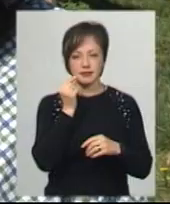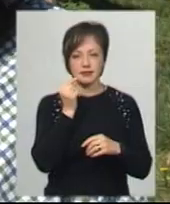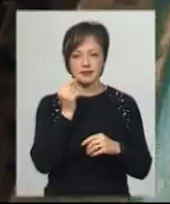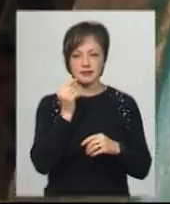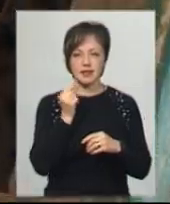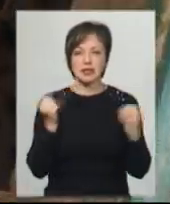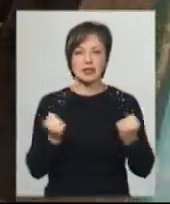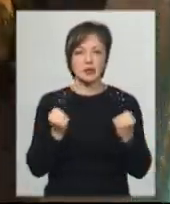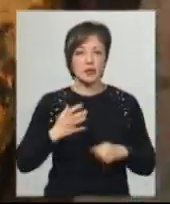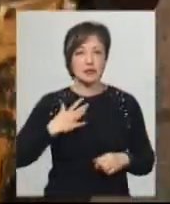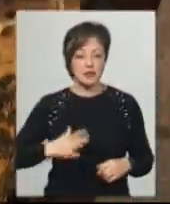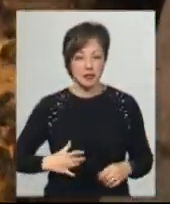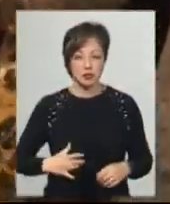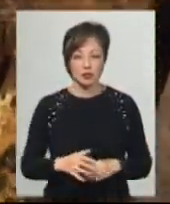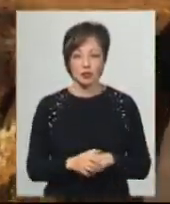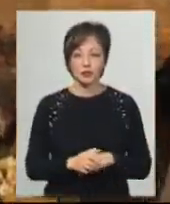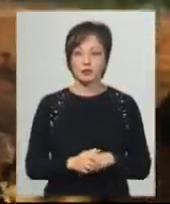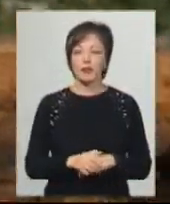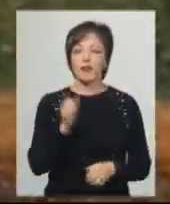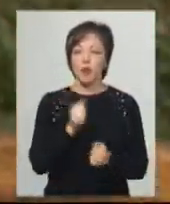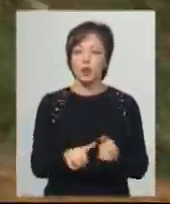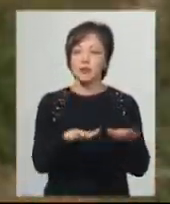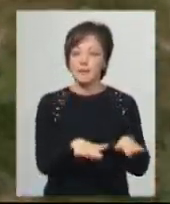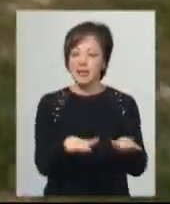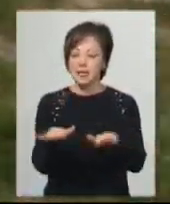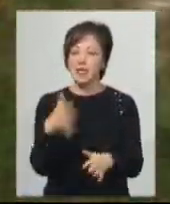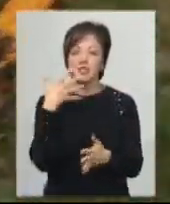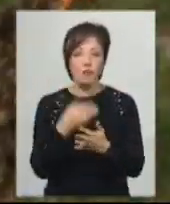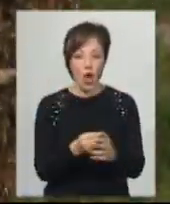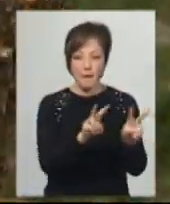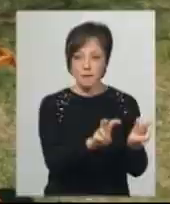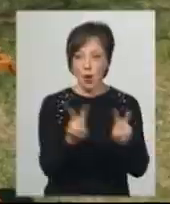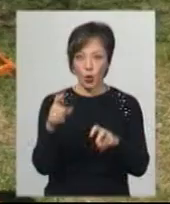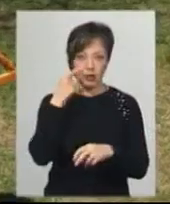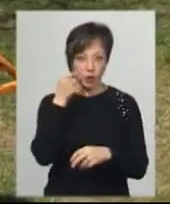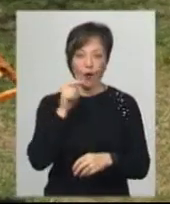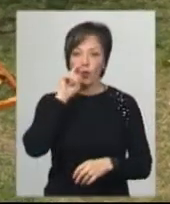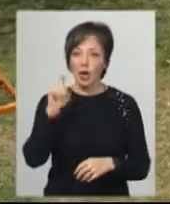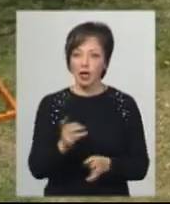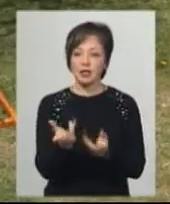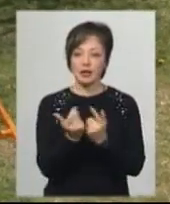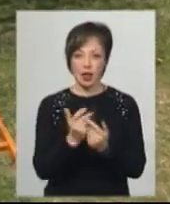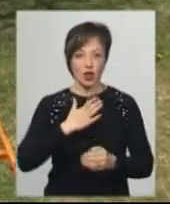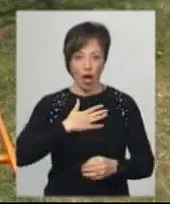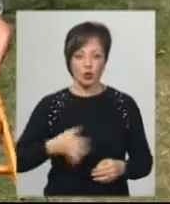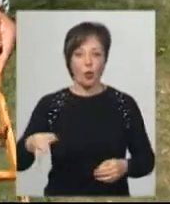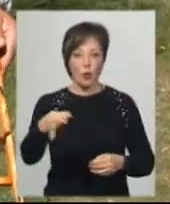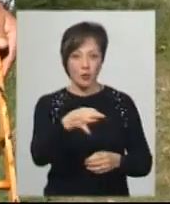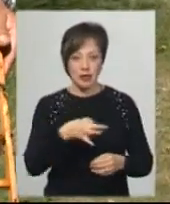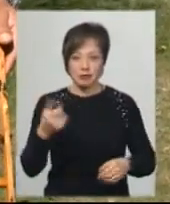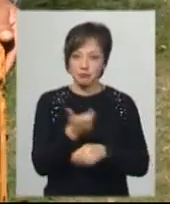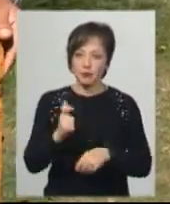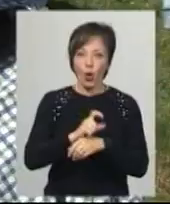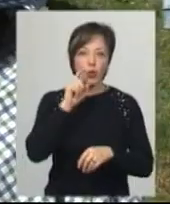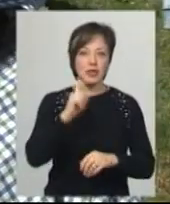взаємостійкостю. За словами зооінженера, в кожній місцині своя порода бджіл. В Україні їх кілька. На території теперішньої Хмельницької області домінувала